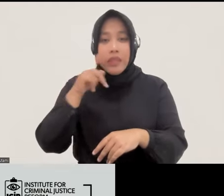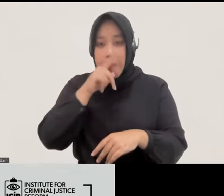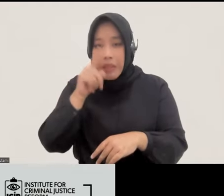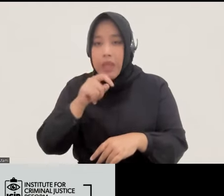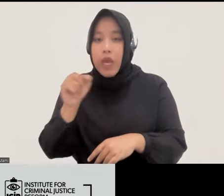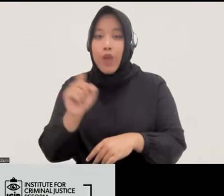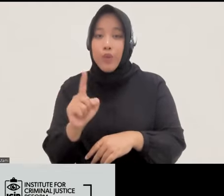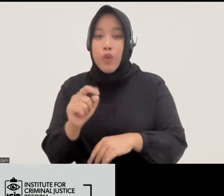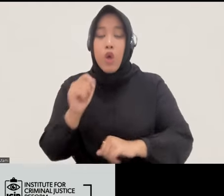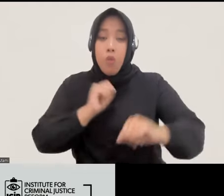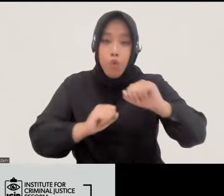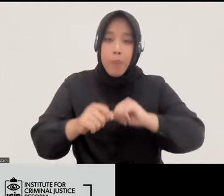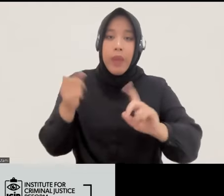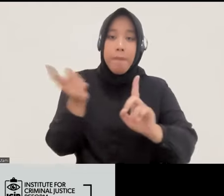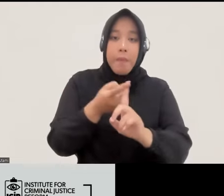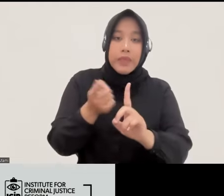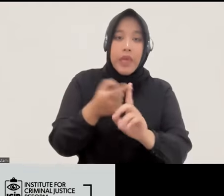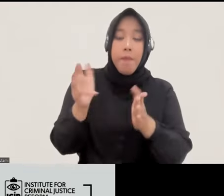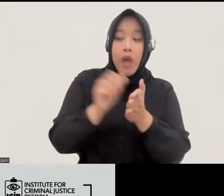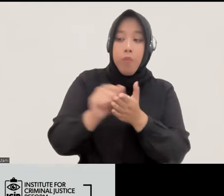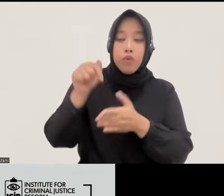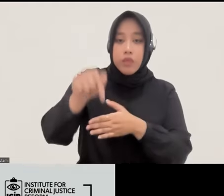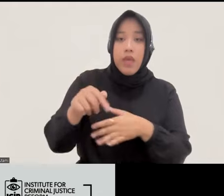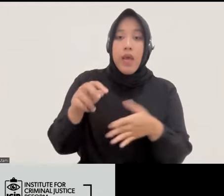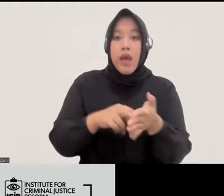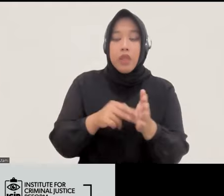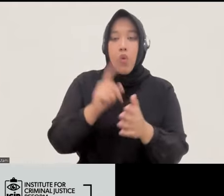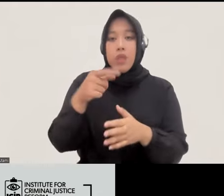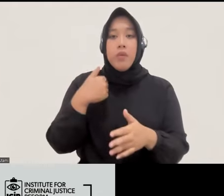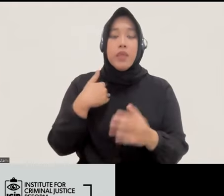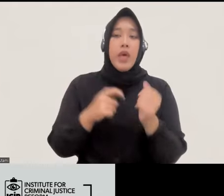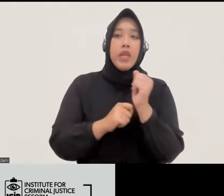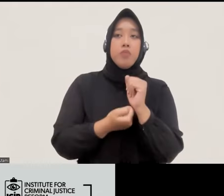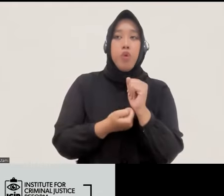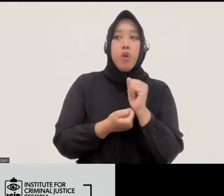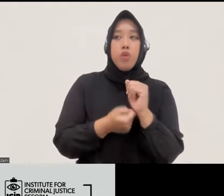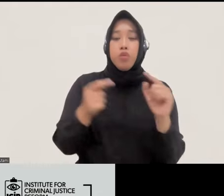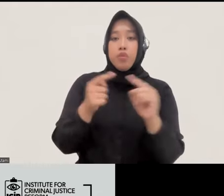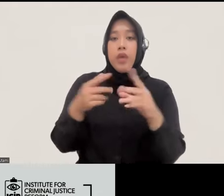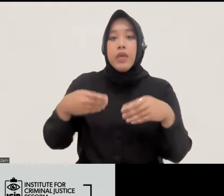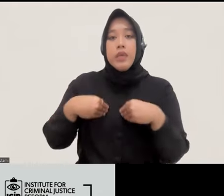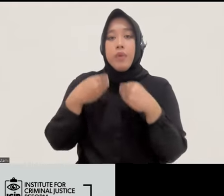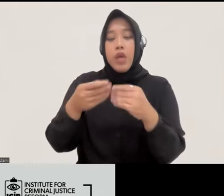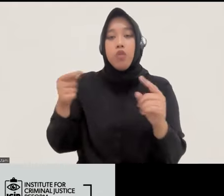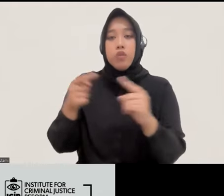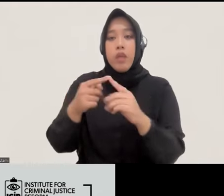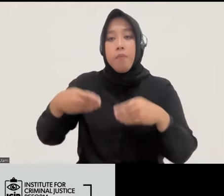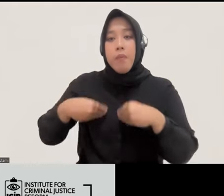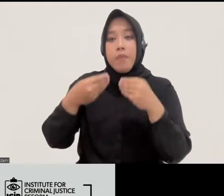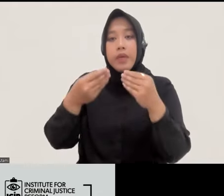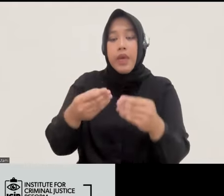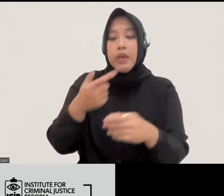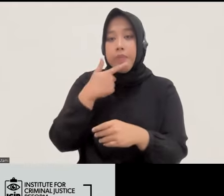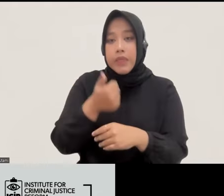mengupayakan untuk mendesak juga pencabutan tersebut maka ya harus ada respon juga yang diberikan bagaimana bisa memberikan urgensi untuk